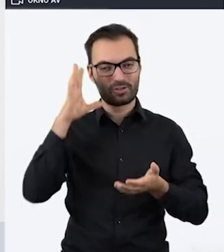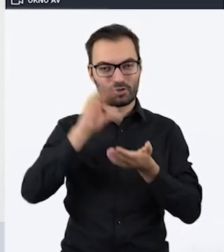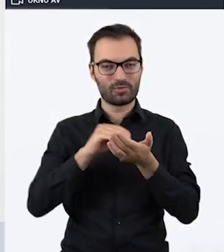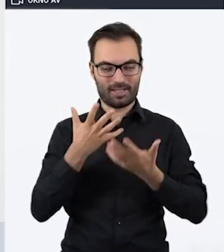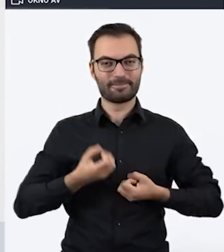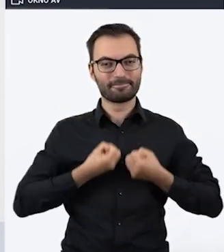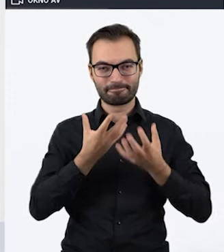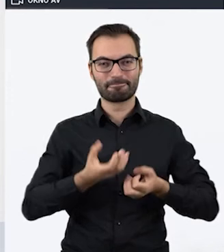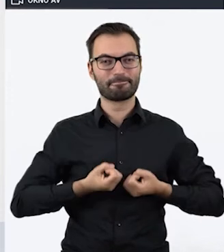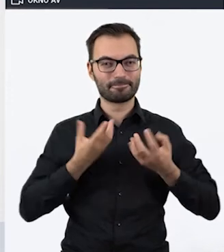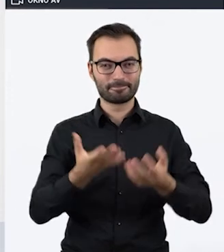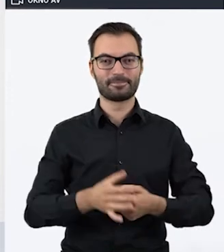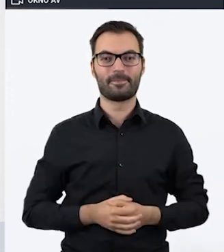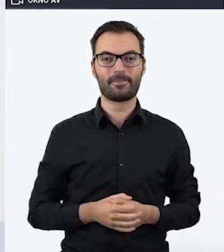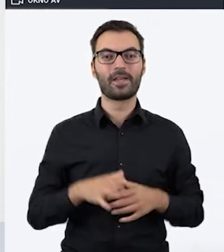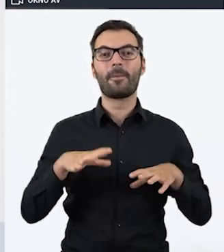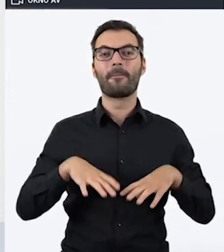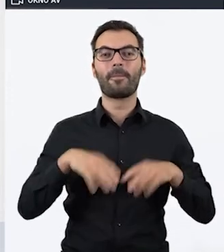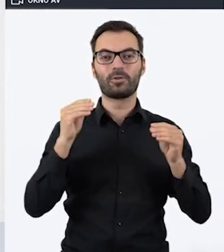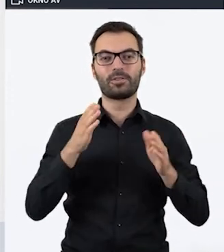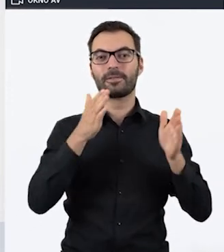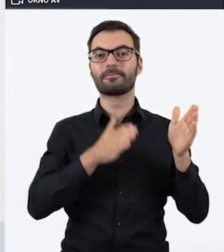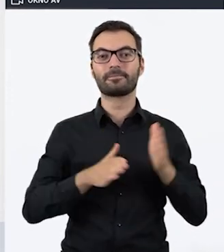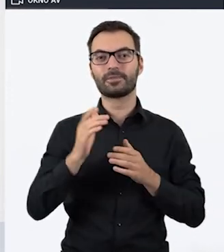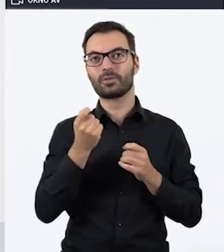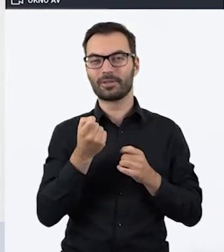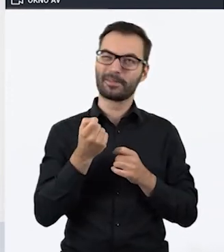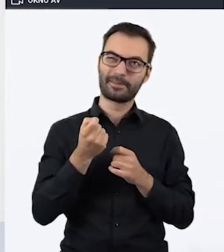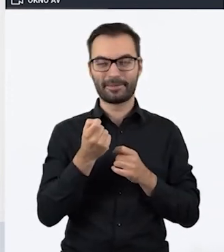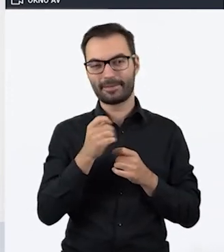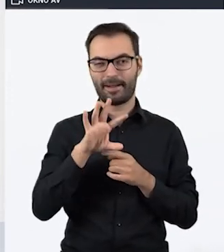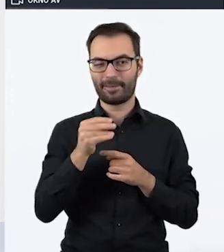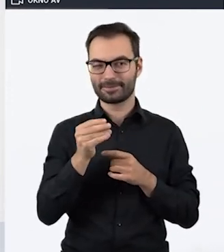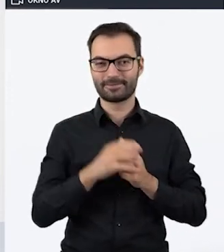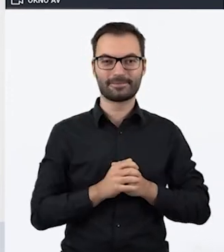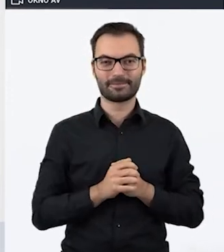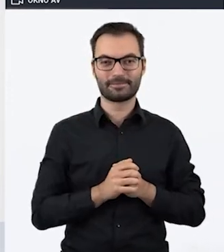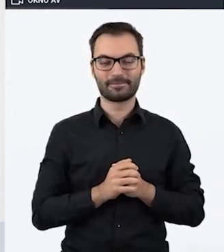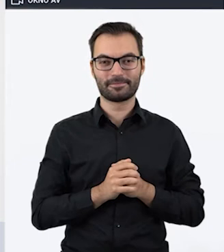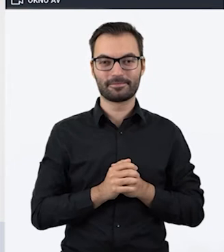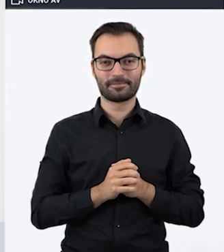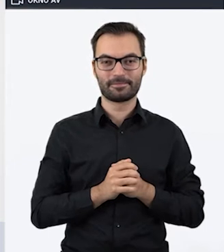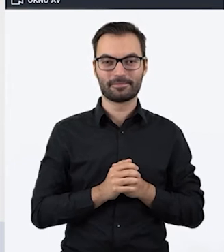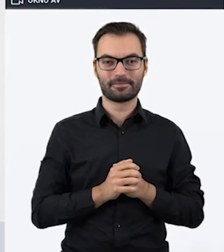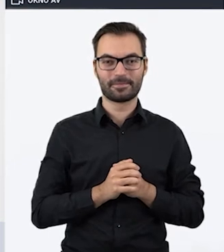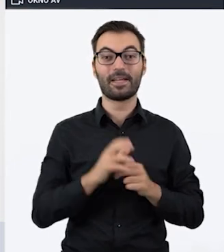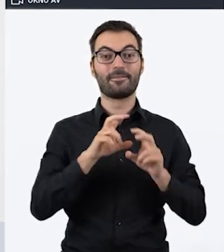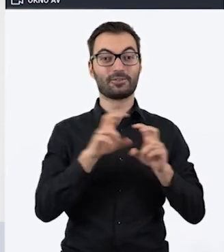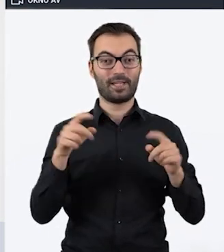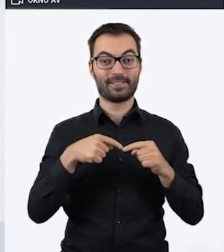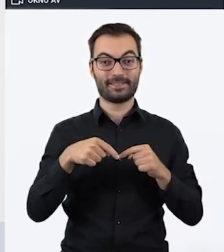I ten początek przygotowaliśmy trochę w nietypowej wersji. Za chwilę Państwo